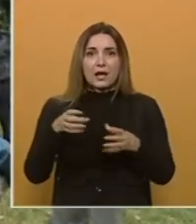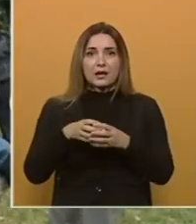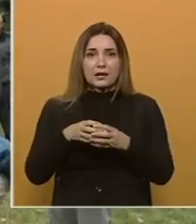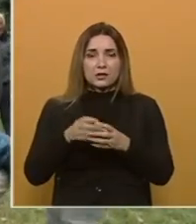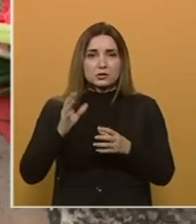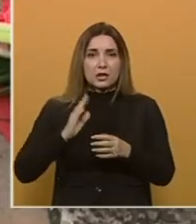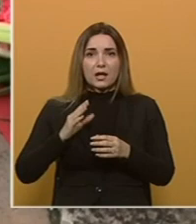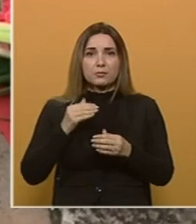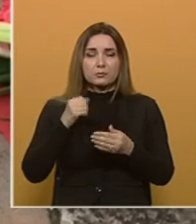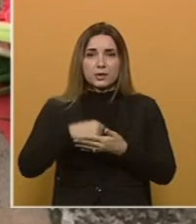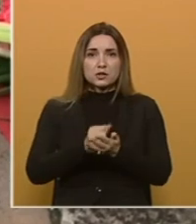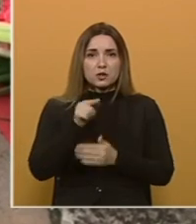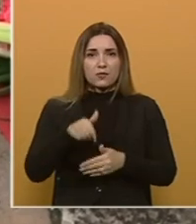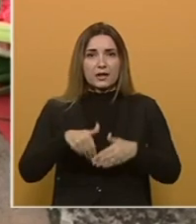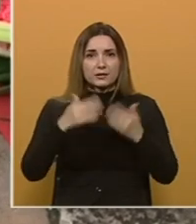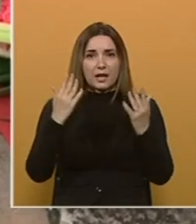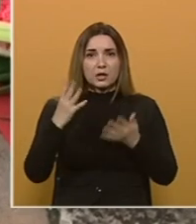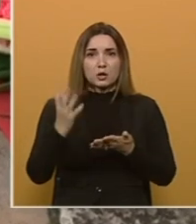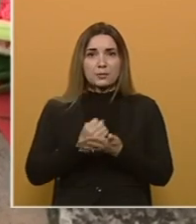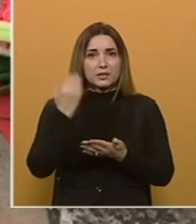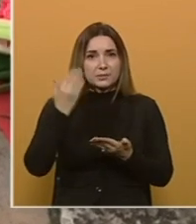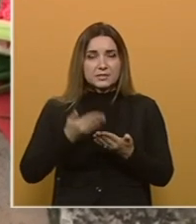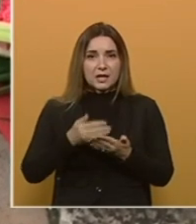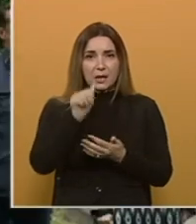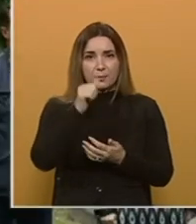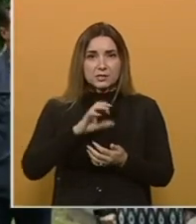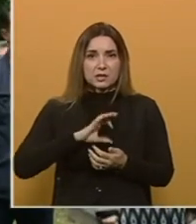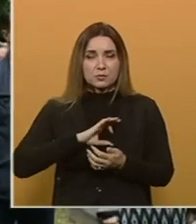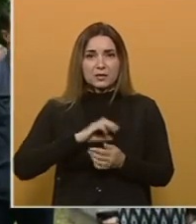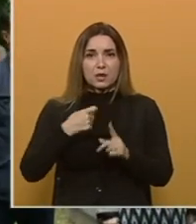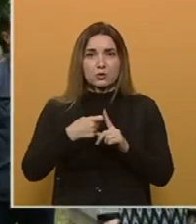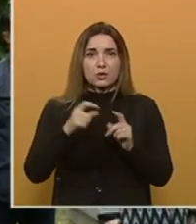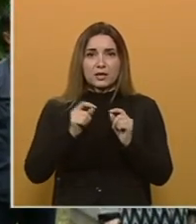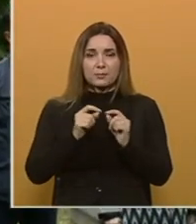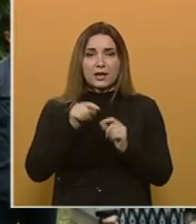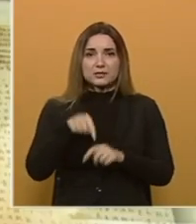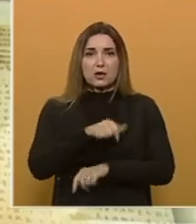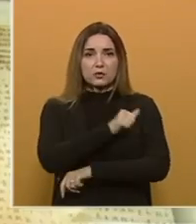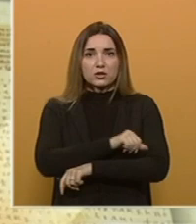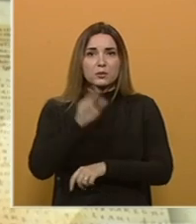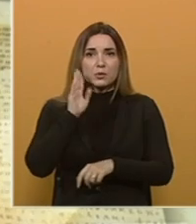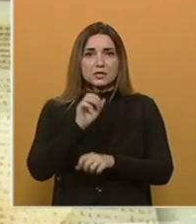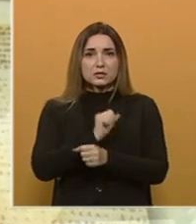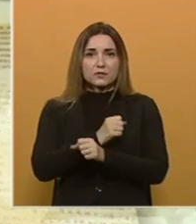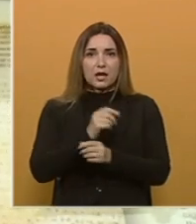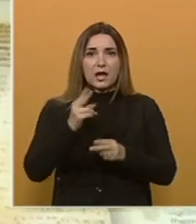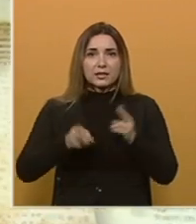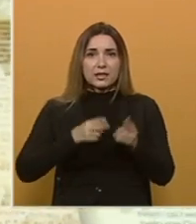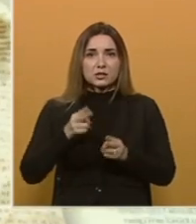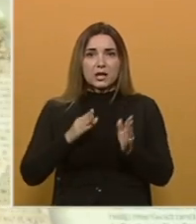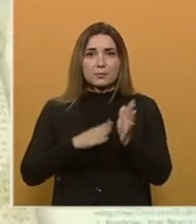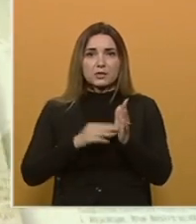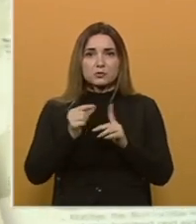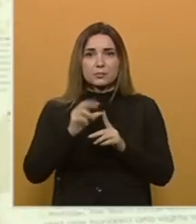na prigodan način obilježio ovaj dan. Dobitnih priznanja pozlačeni medaljon Kulin Ban za ovu godinu je bosansko-hercegovački atletičar